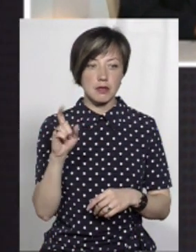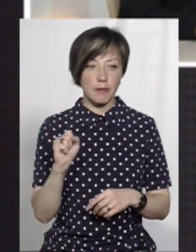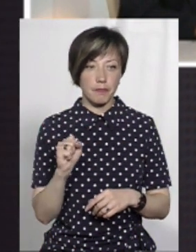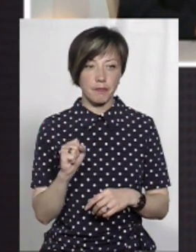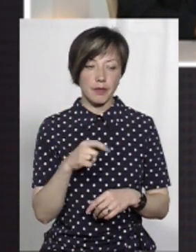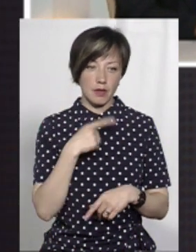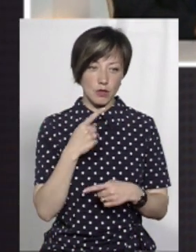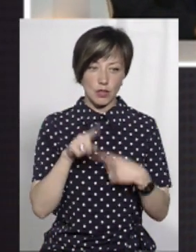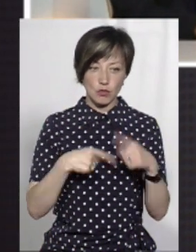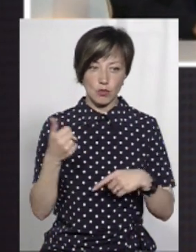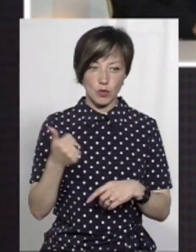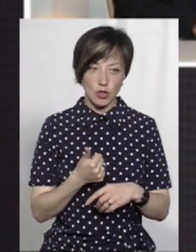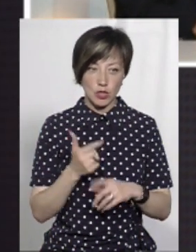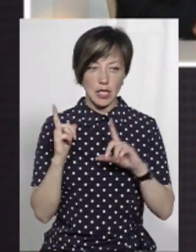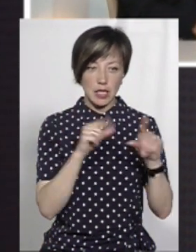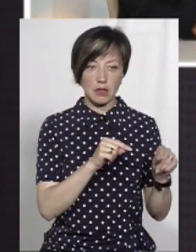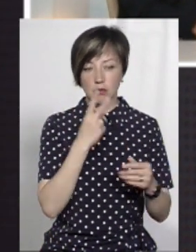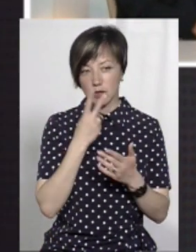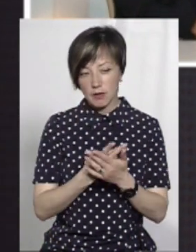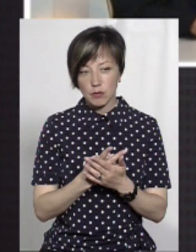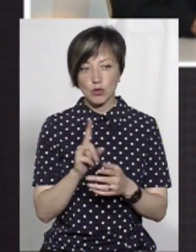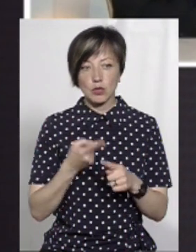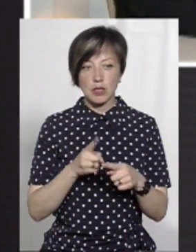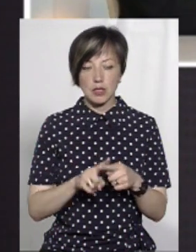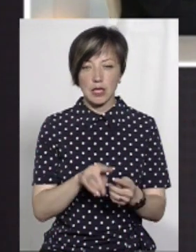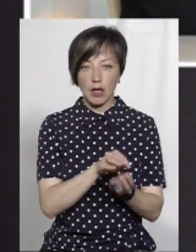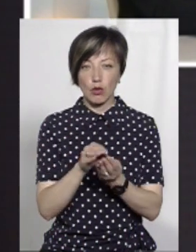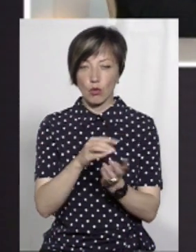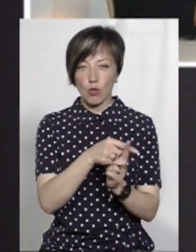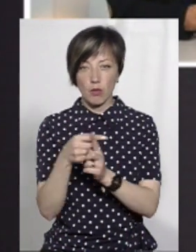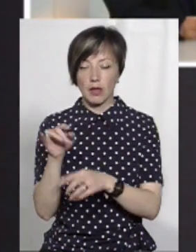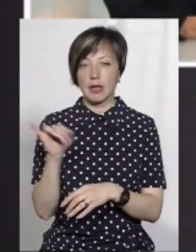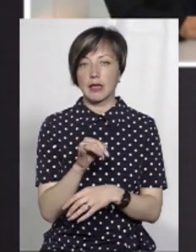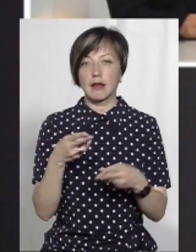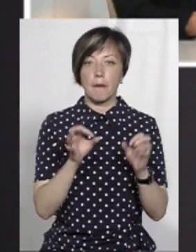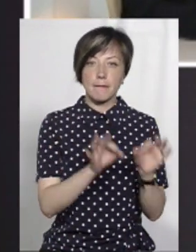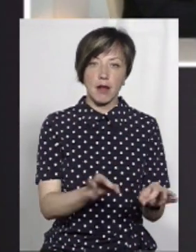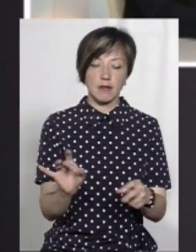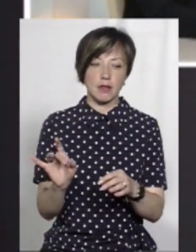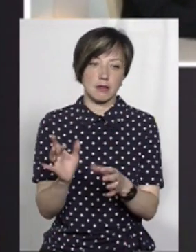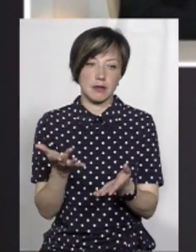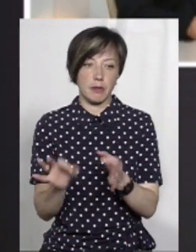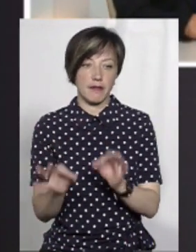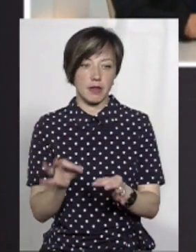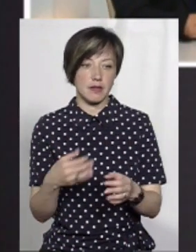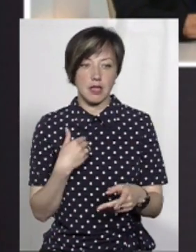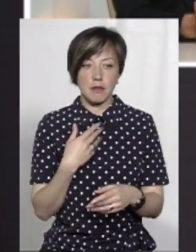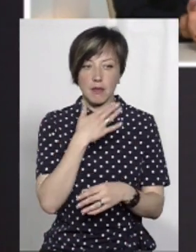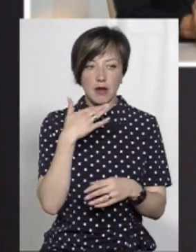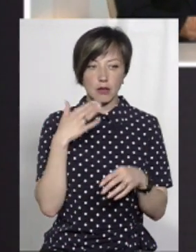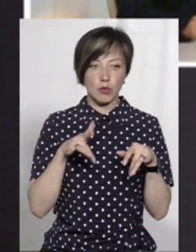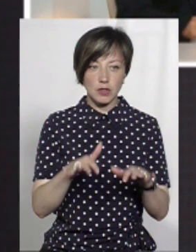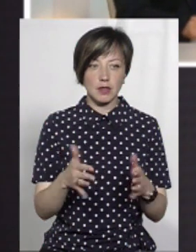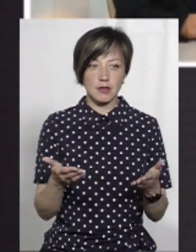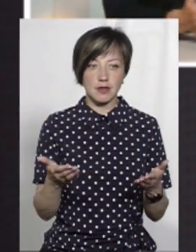Я кажу, шановні, на наступному тижні ми їдемо туди, дивимося, де ці надгробки і де там правда і справедливість. Я ж кажу, багато